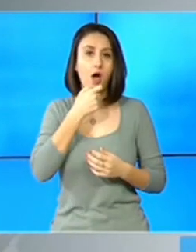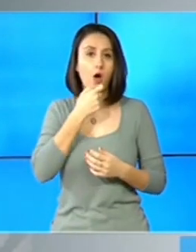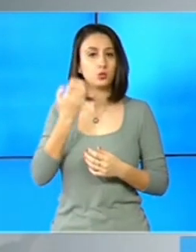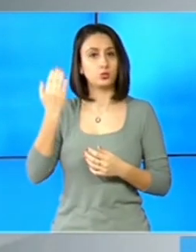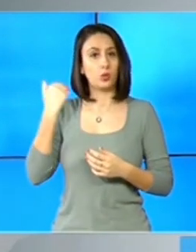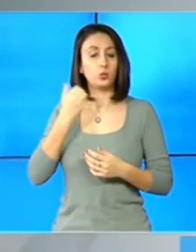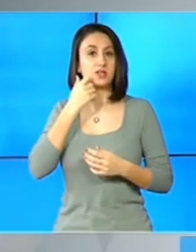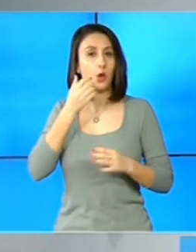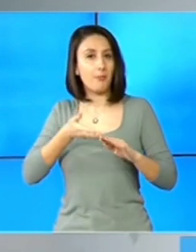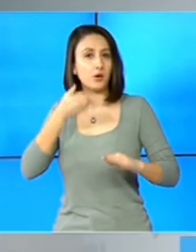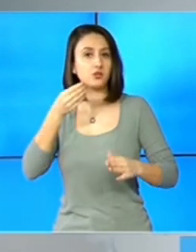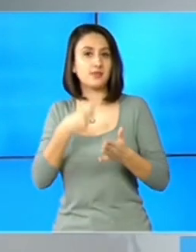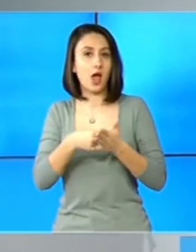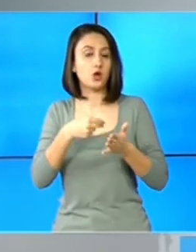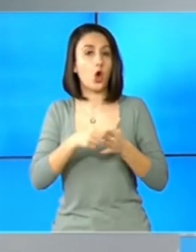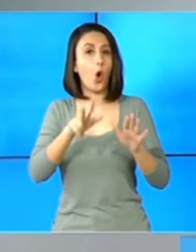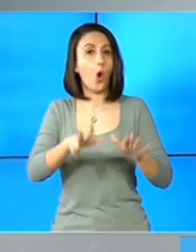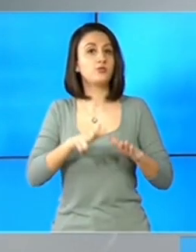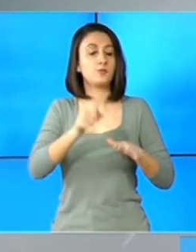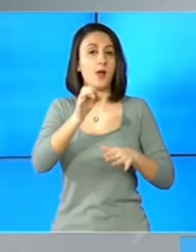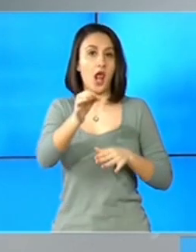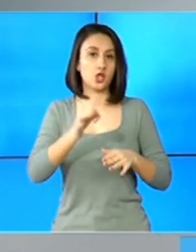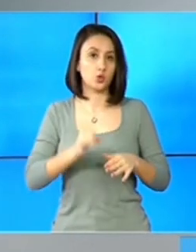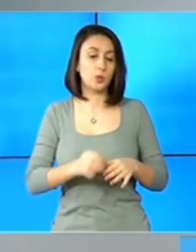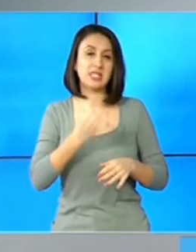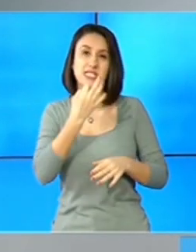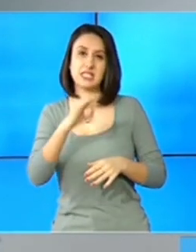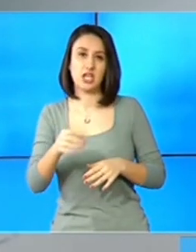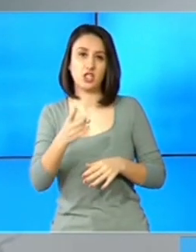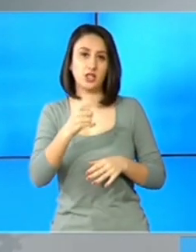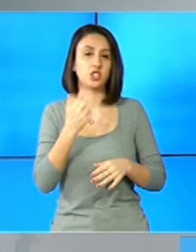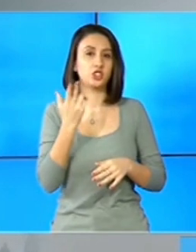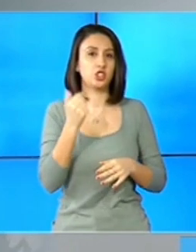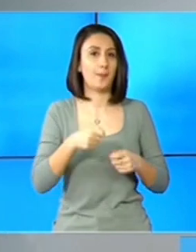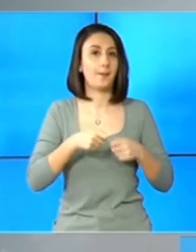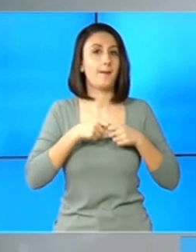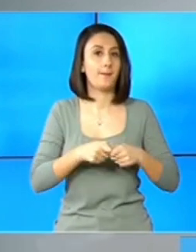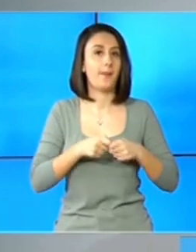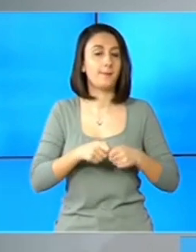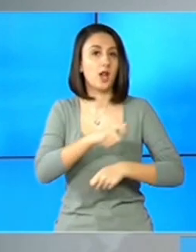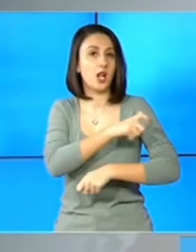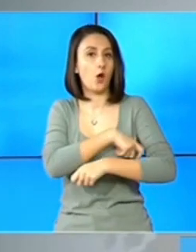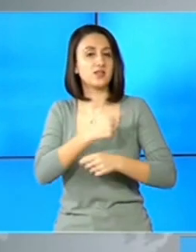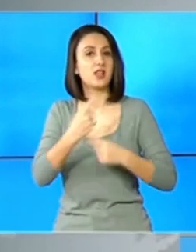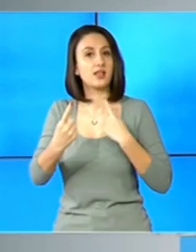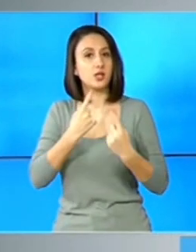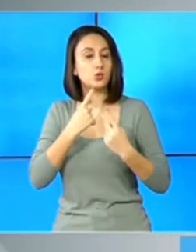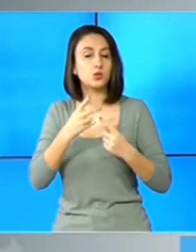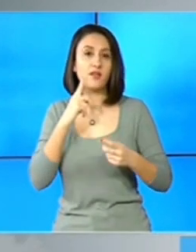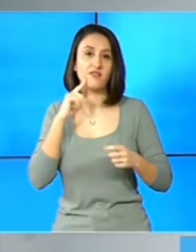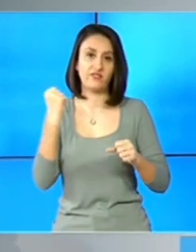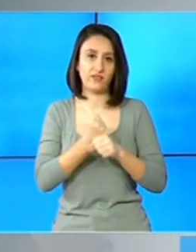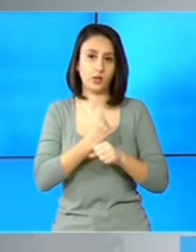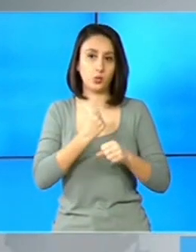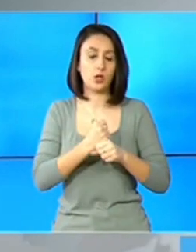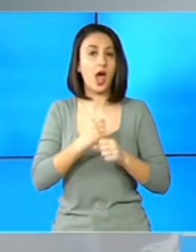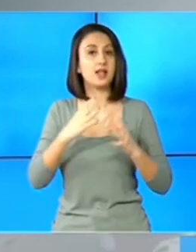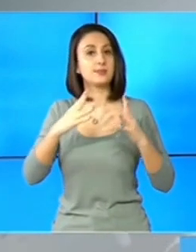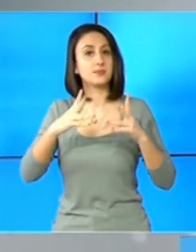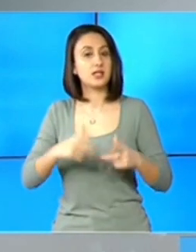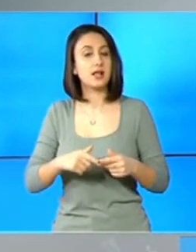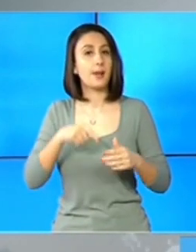trecut, când s-au majorat salariile cu 18%, 10 din cei 15 membrii din Comisia de Negociere constituită la nivelul